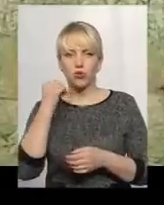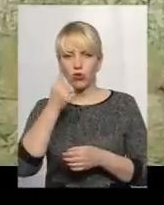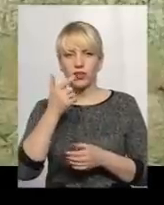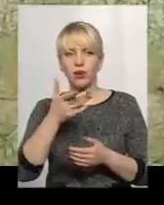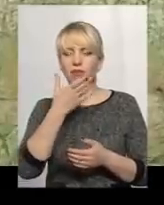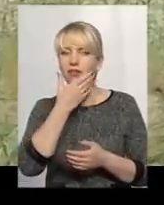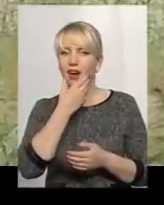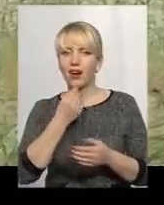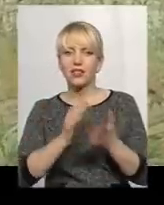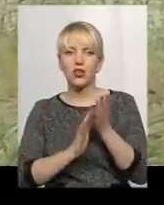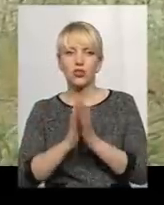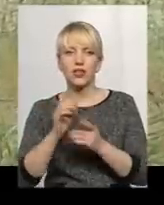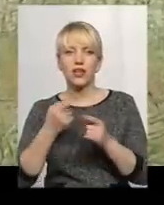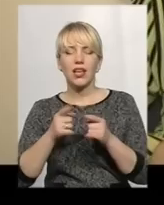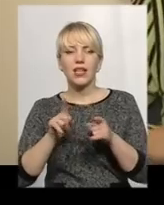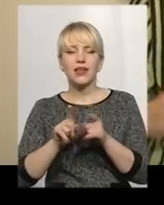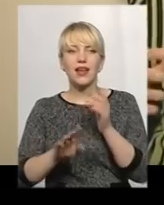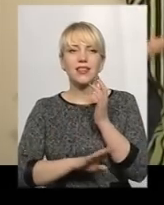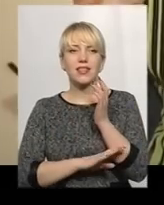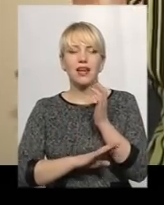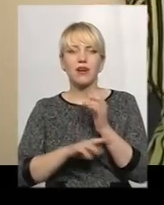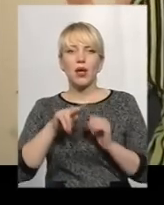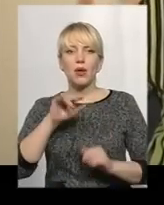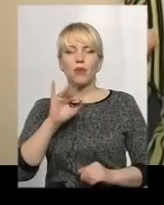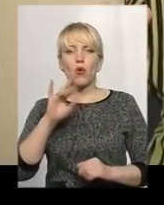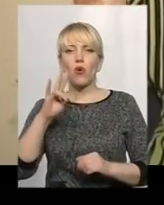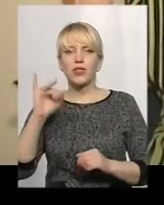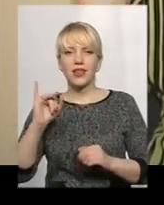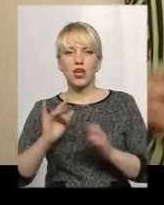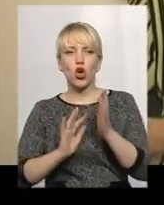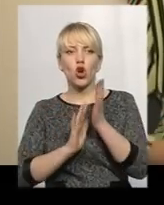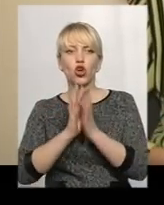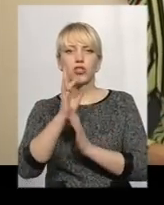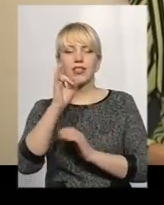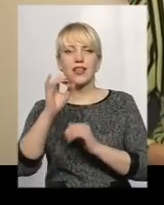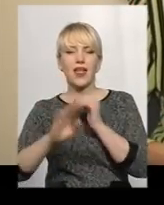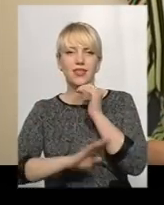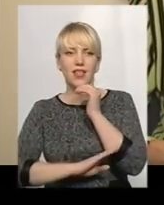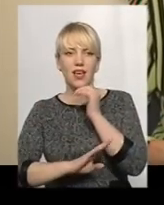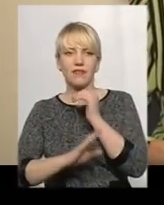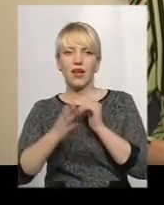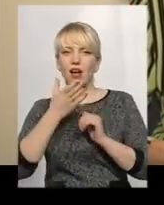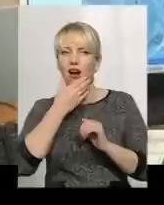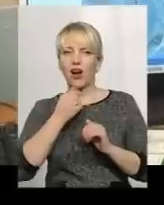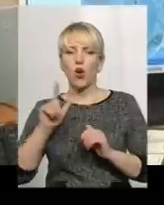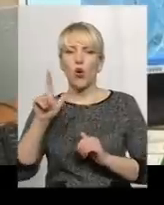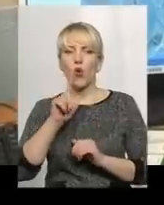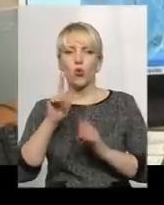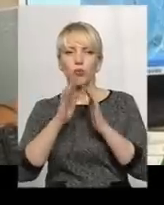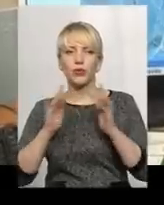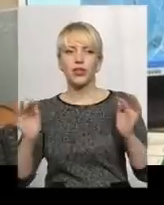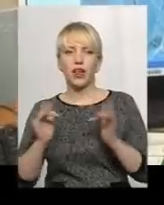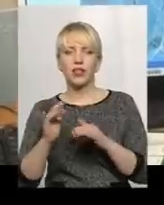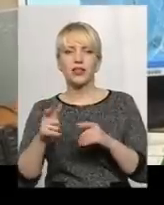біле латаття, там такі деревоподібні піони, от на дереві росли такі великі, крупні піони, голубі ялинки. Багато таких